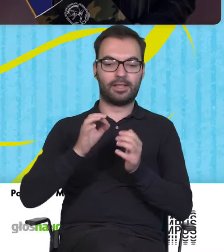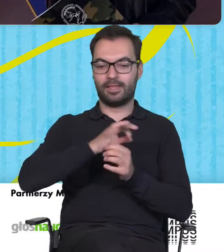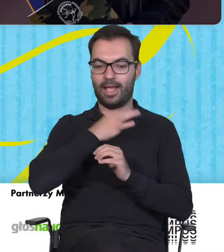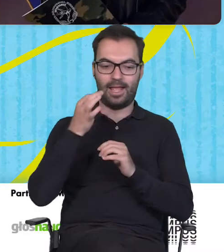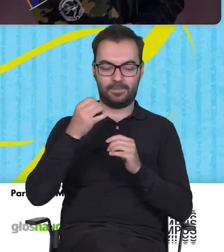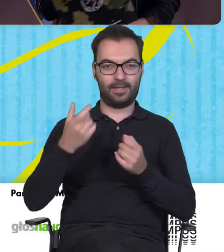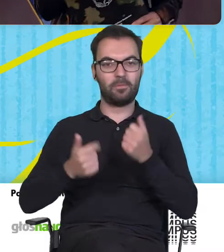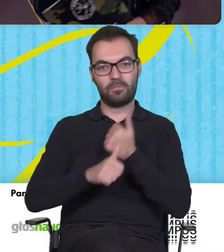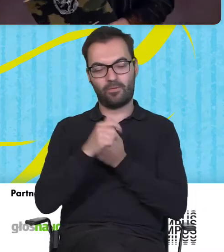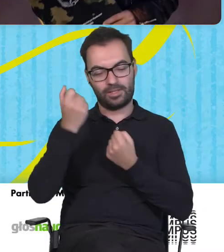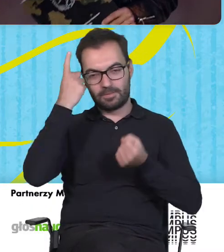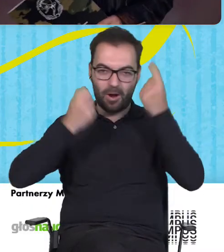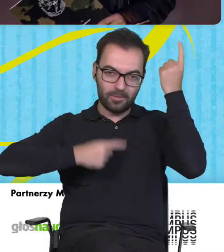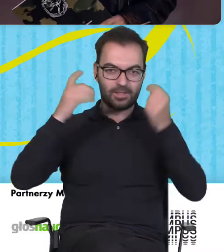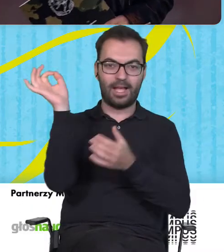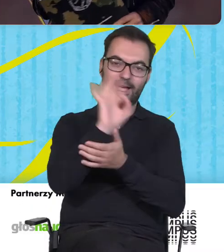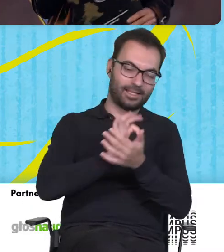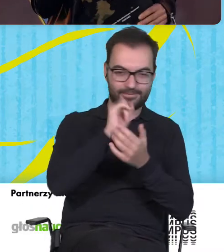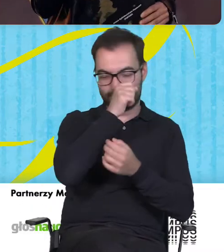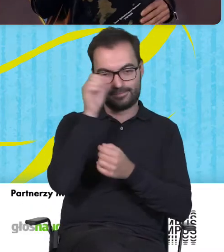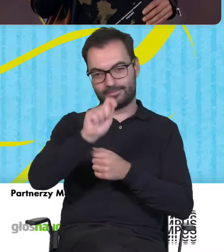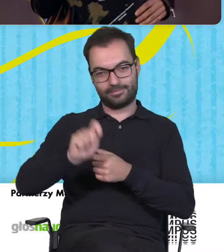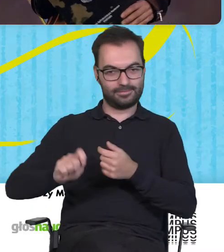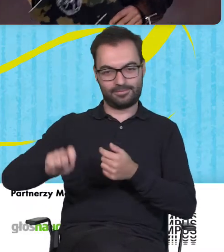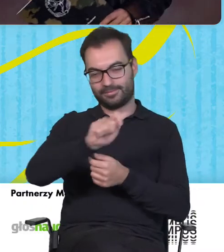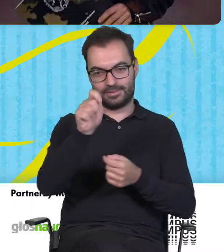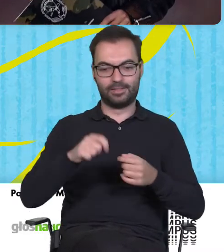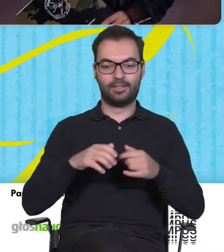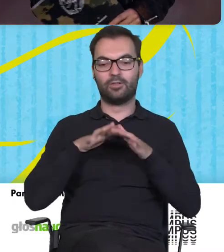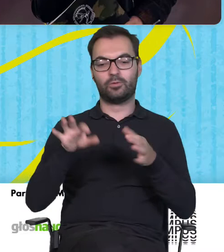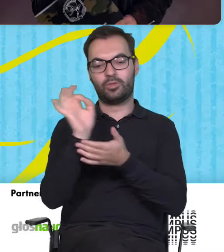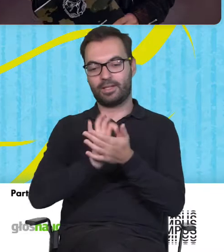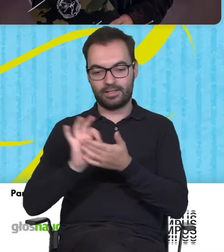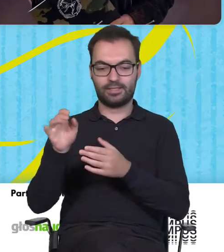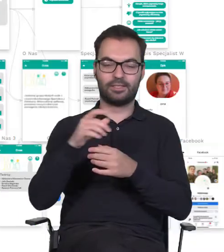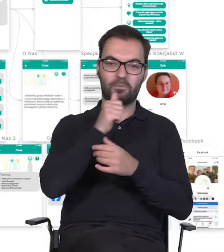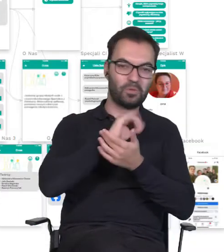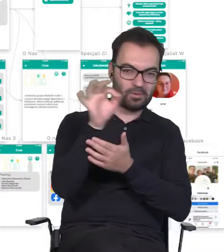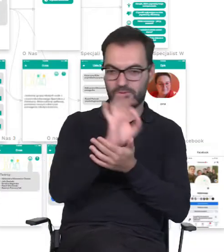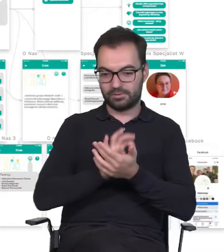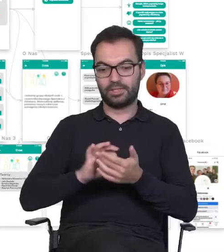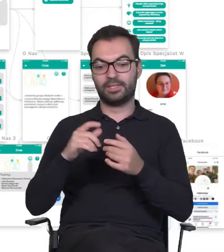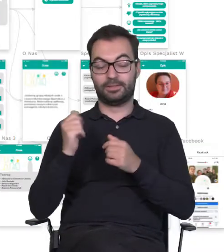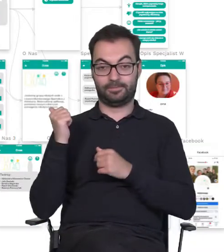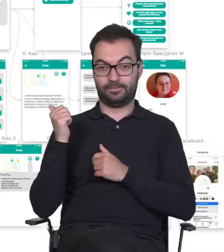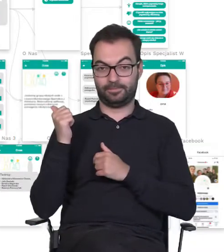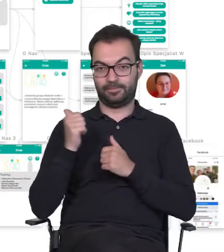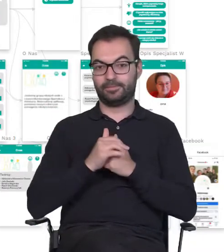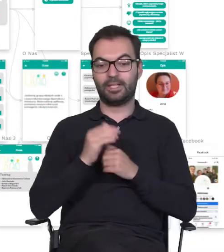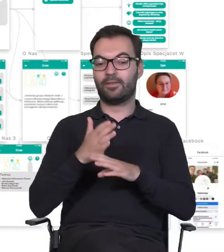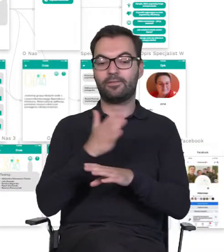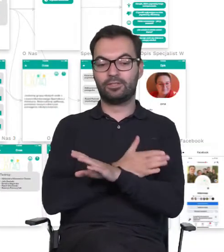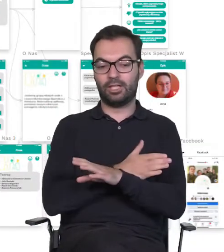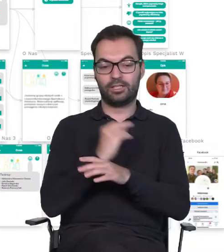rozbudza kreatywność, rysowanie, gryzmolenie, duża ilość rysunków i szkiców, które jeszcze były poprzedzone